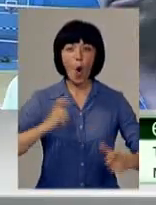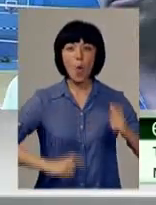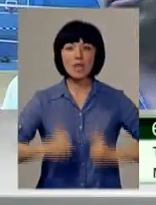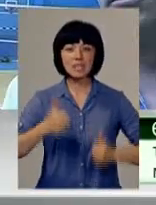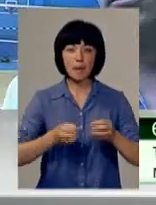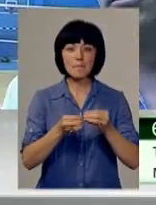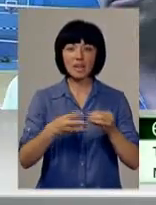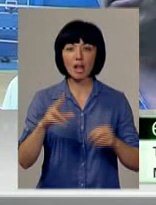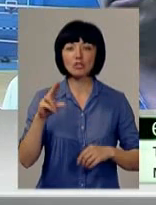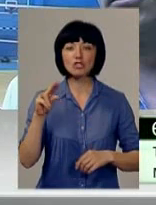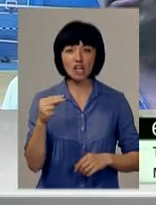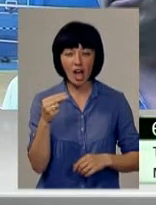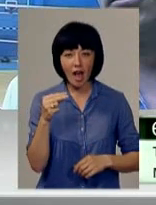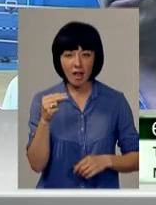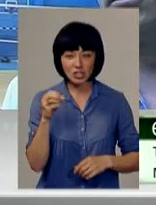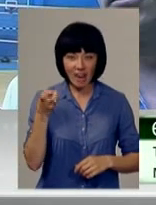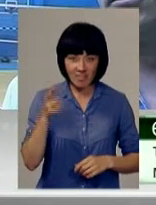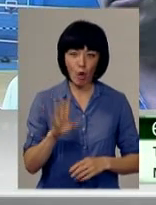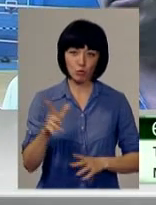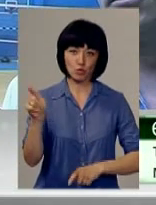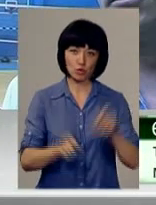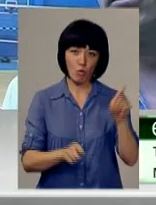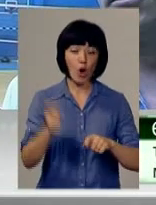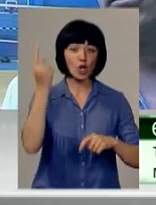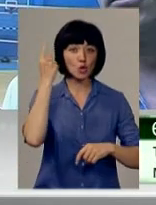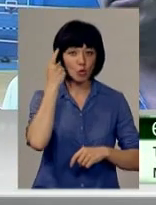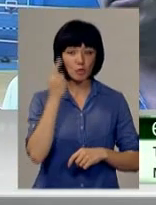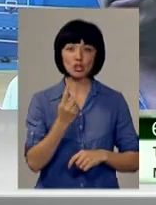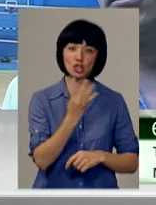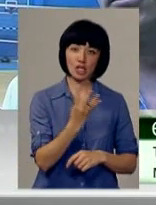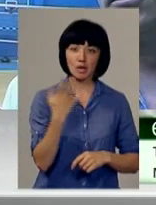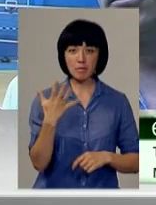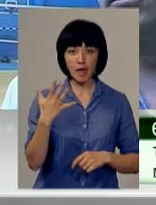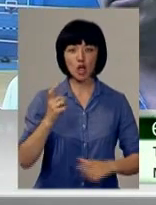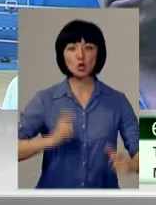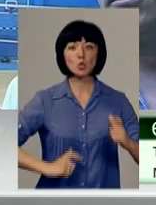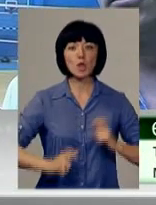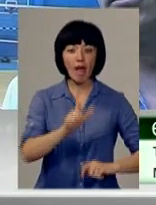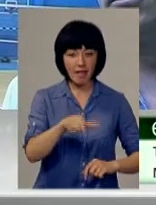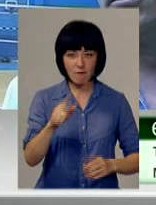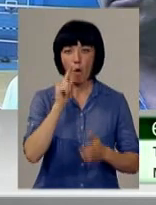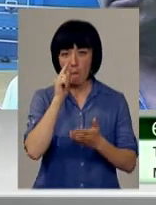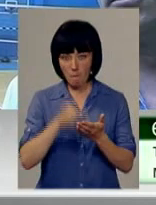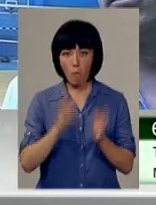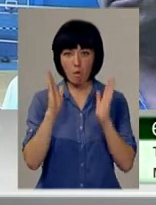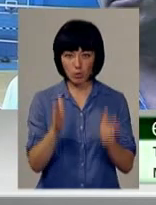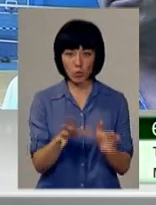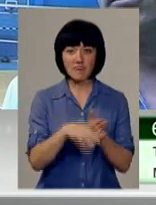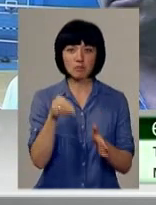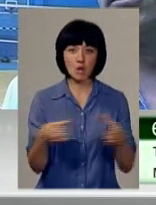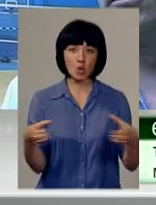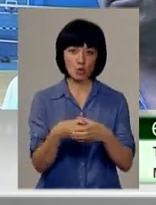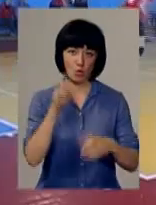15 червня будуть збори. Я думаю, що 4-5 студентів попадуть в склад